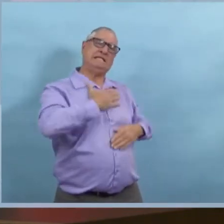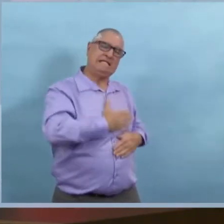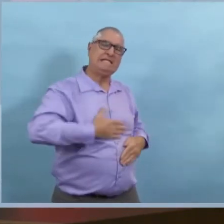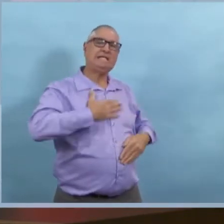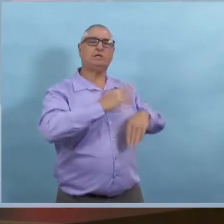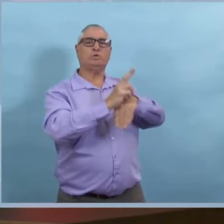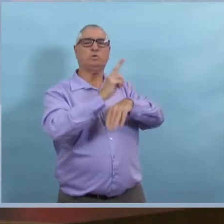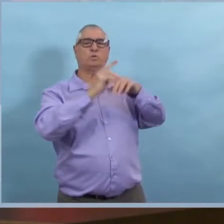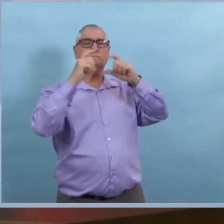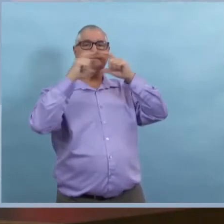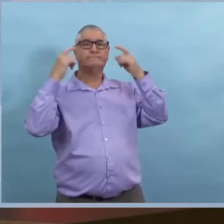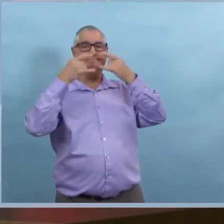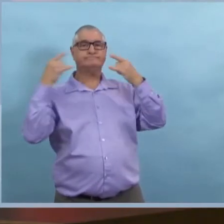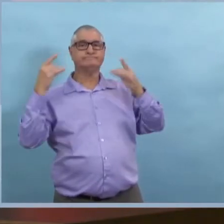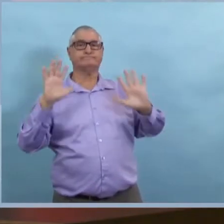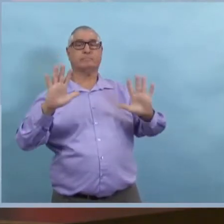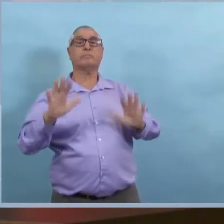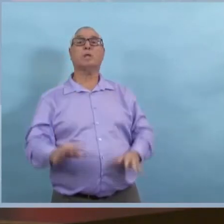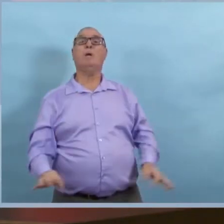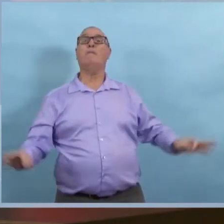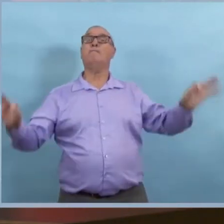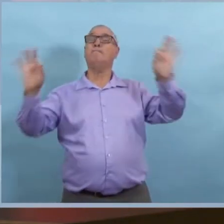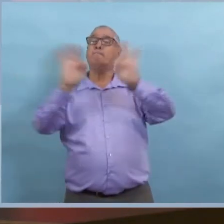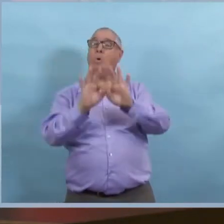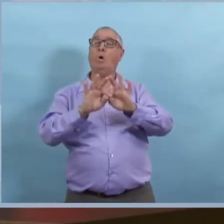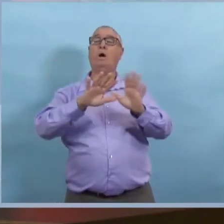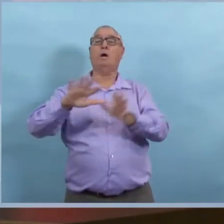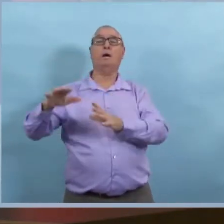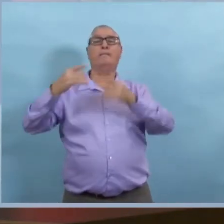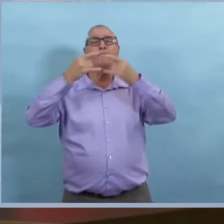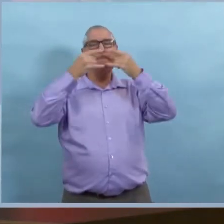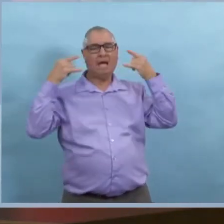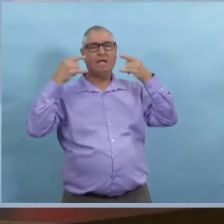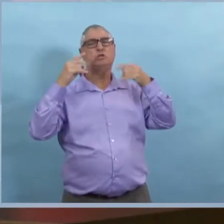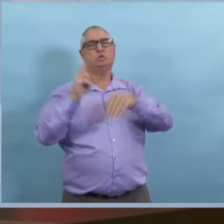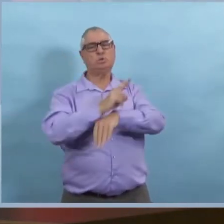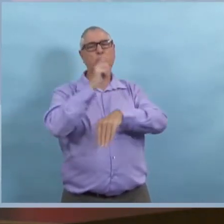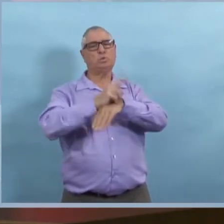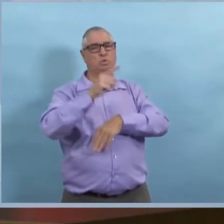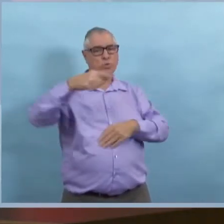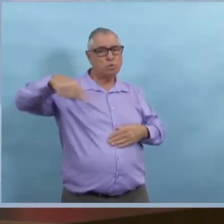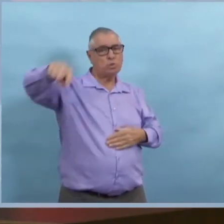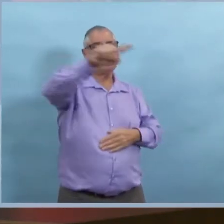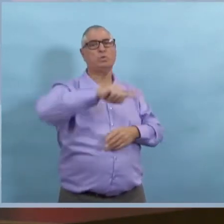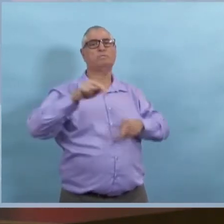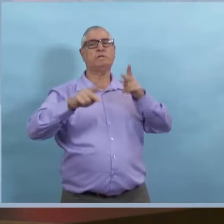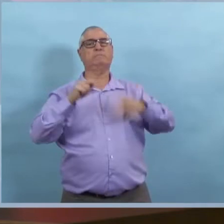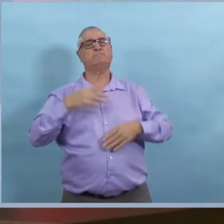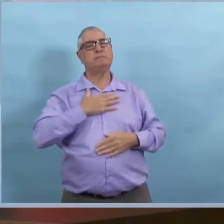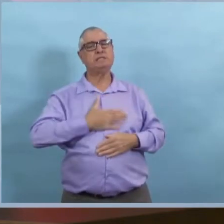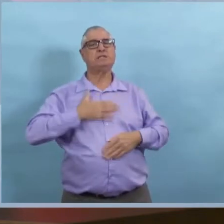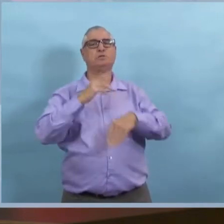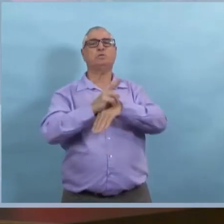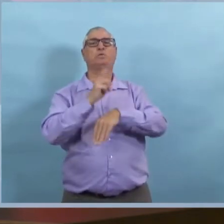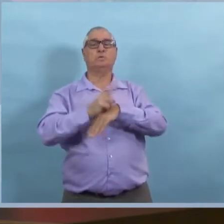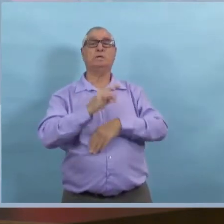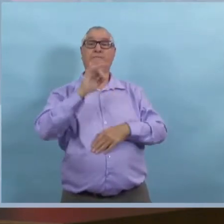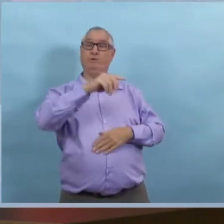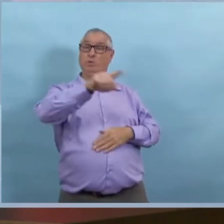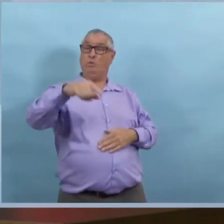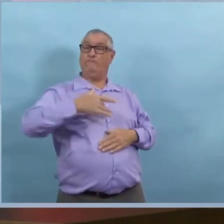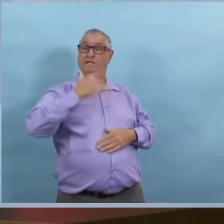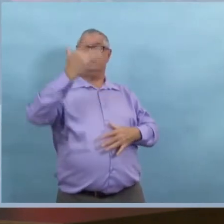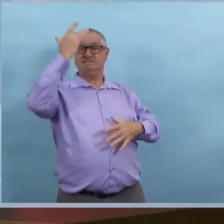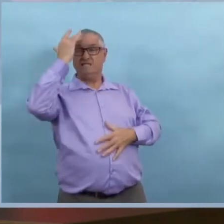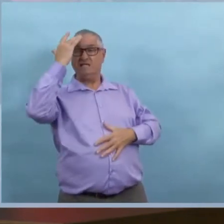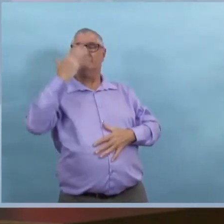Mais plus les gens portent des masques, plus les gens respectent l'éloignement physique et plus les gens restent à la maison quand ils sont malades et